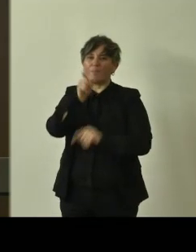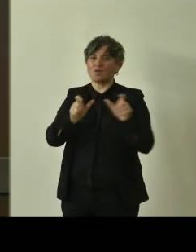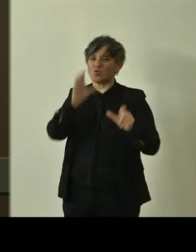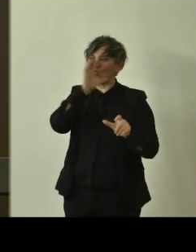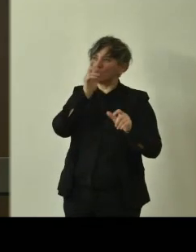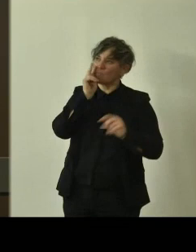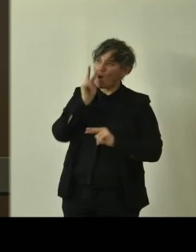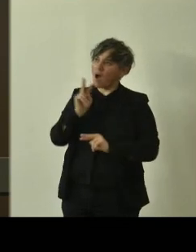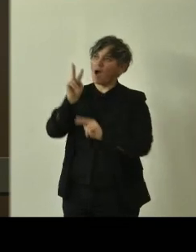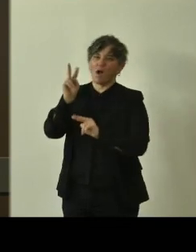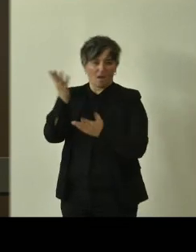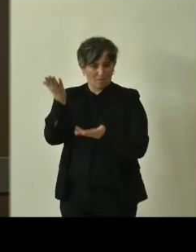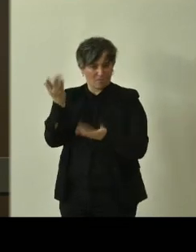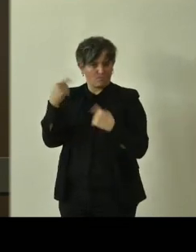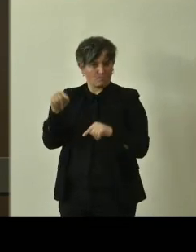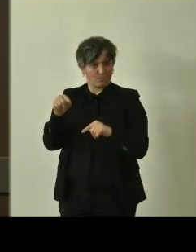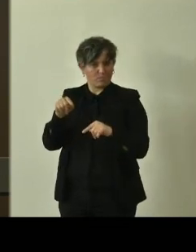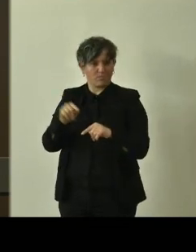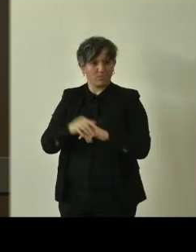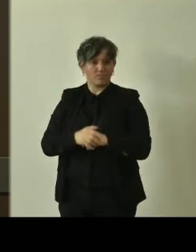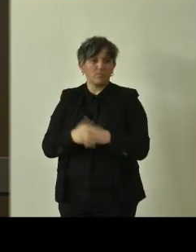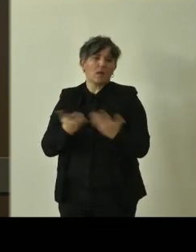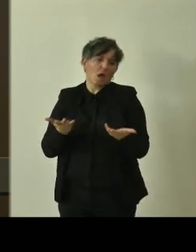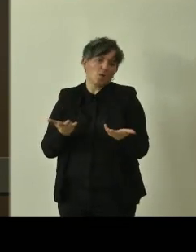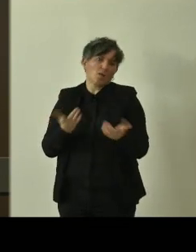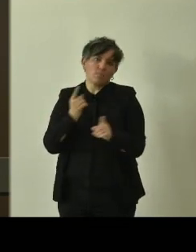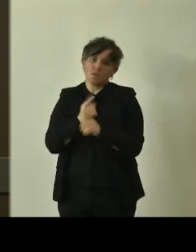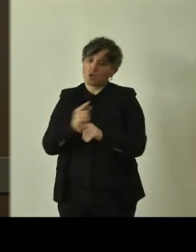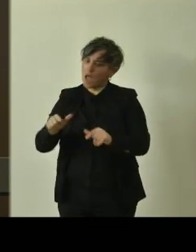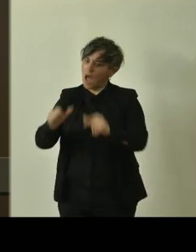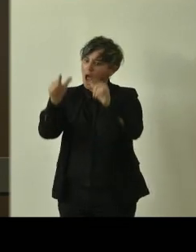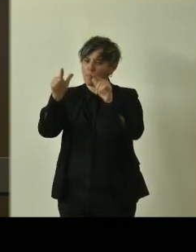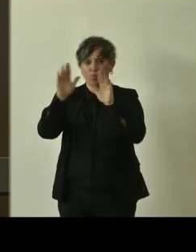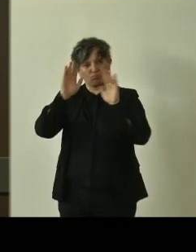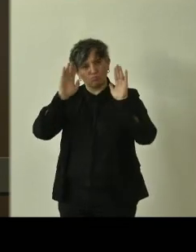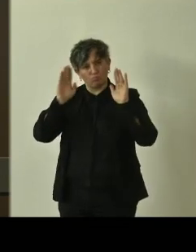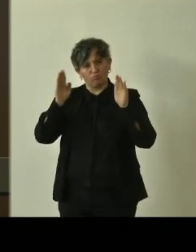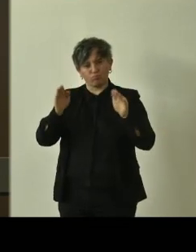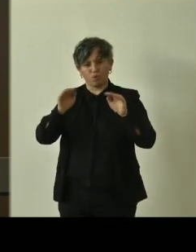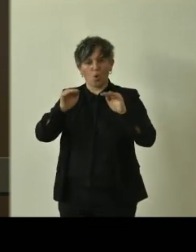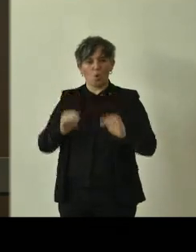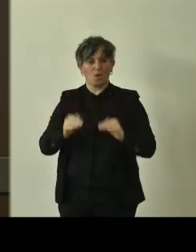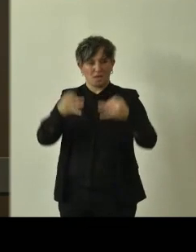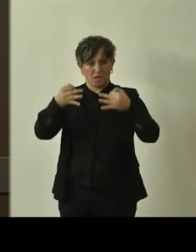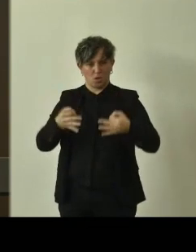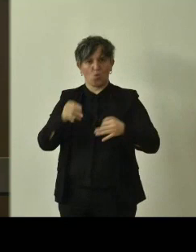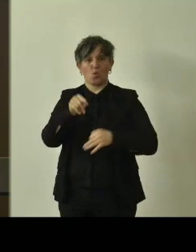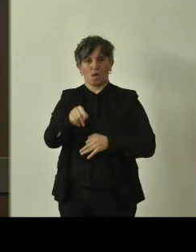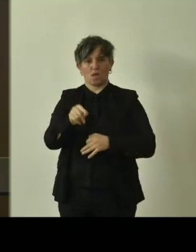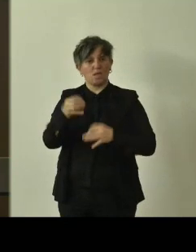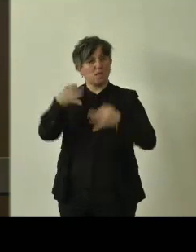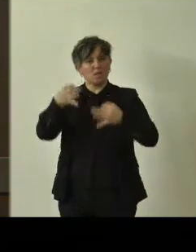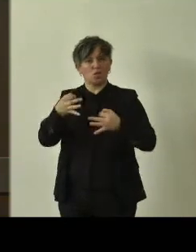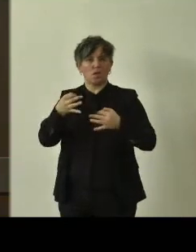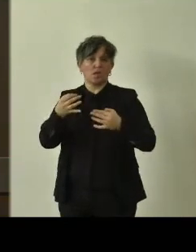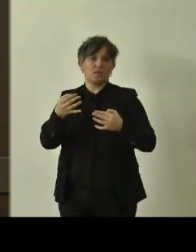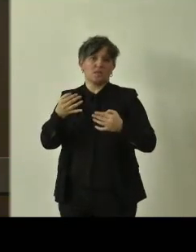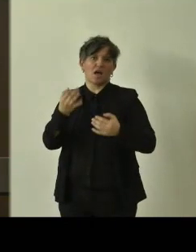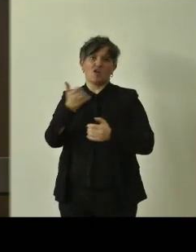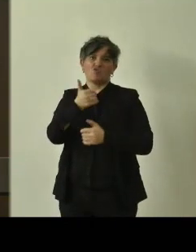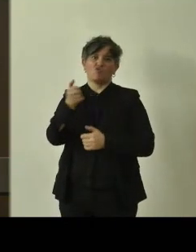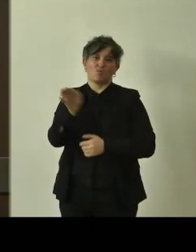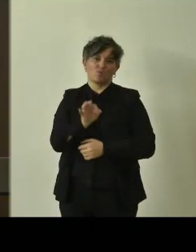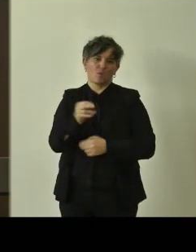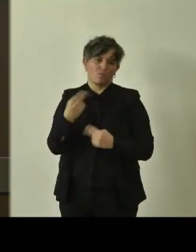frequentati, quindi vanno tenuti assolutamente in sicurezza, che non è una sicurezza assoluta, perché nulla è prevedibile, ma